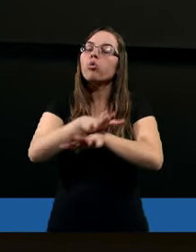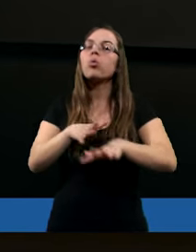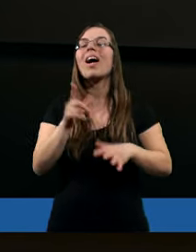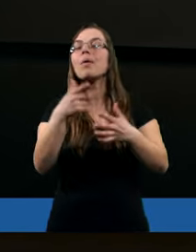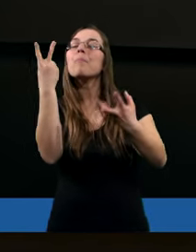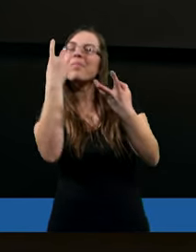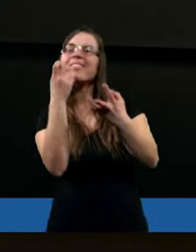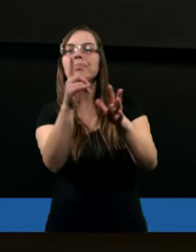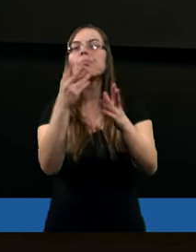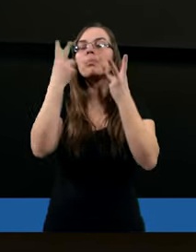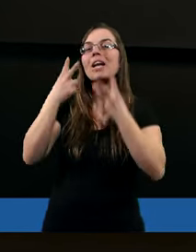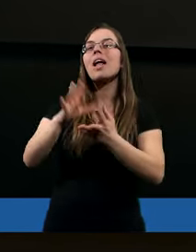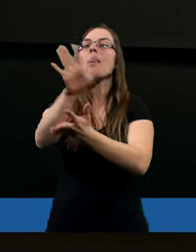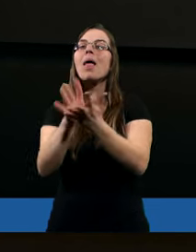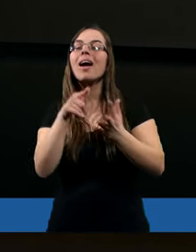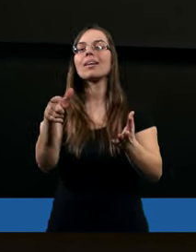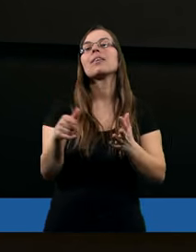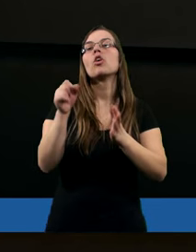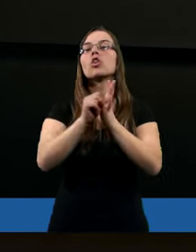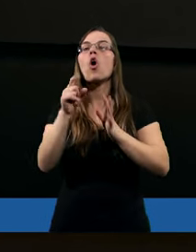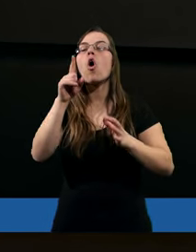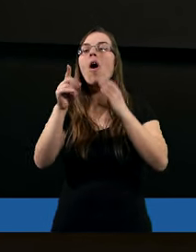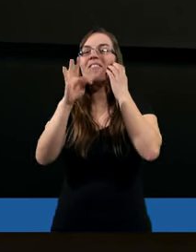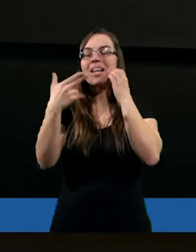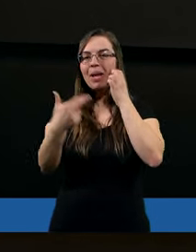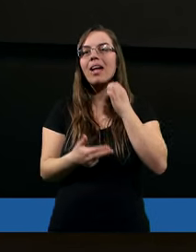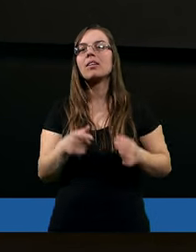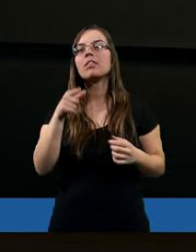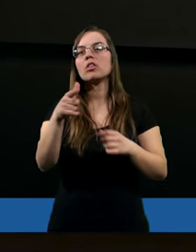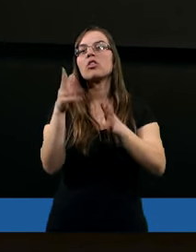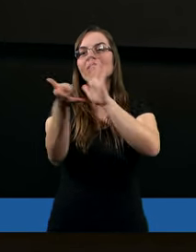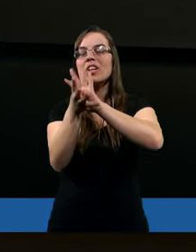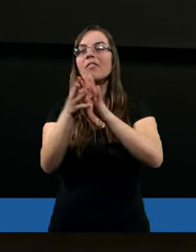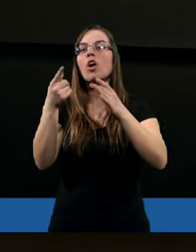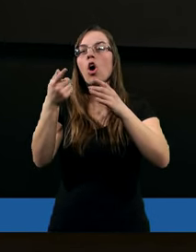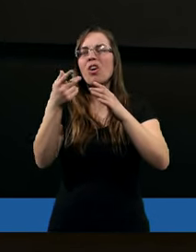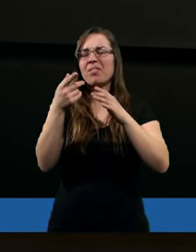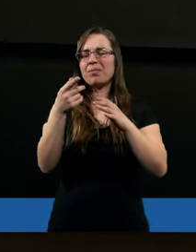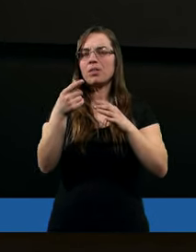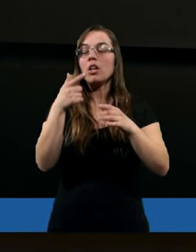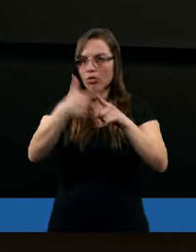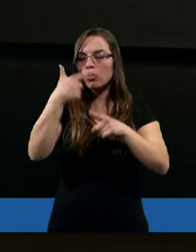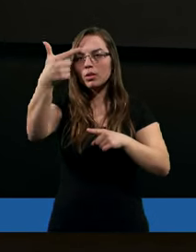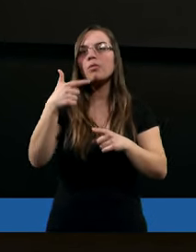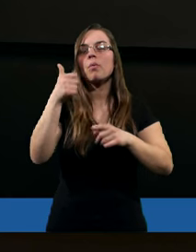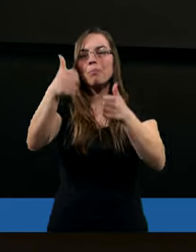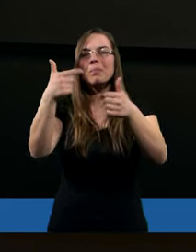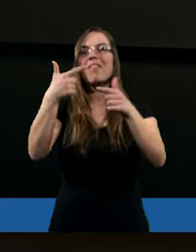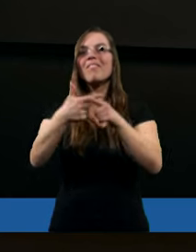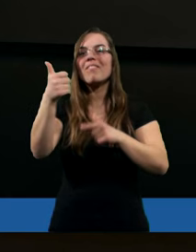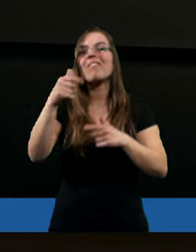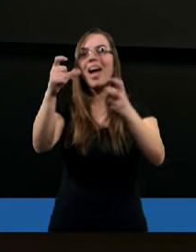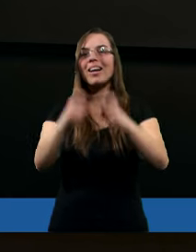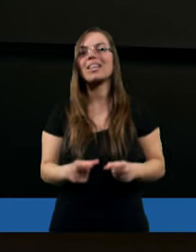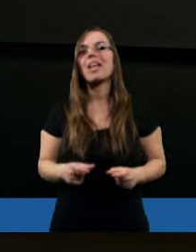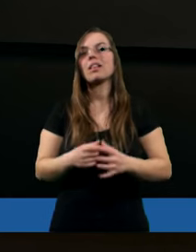ten tekst z pierwszego listu do Tesoroniczan, tego rozdziału. To mamy dziewiętnasty, dwudziesty, pierwszy werset.